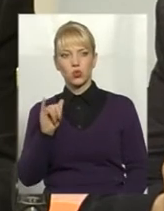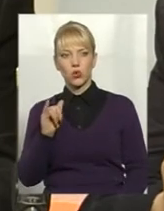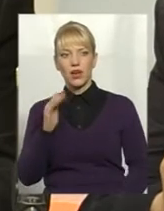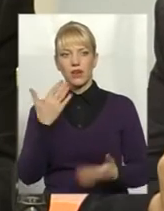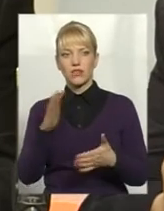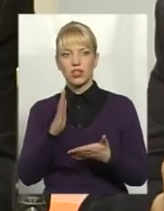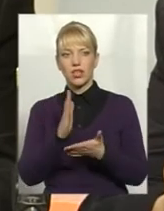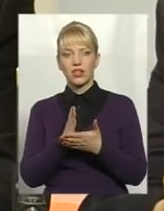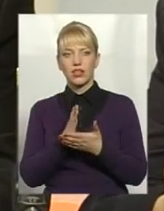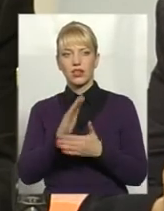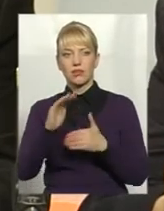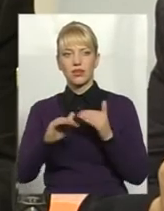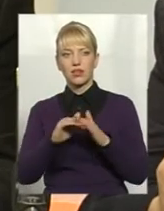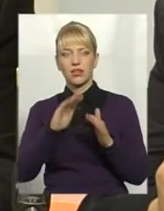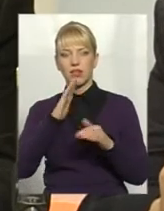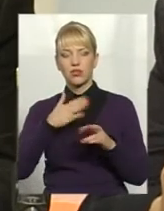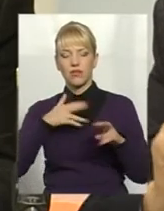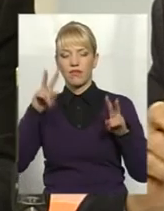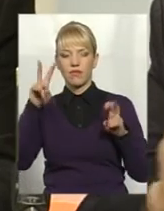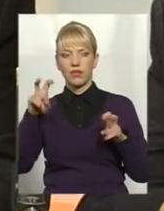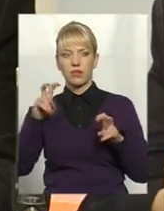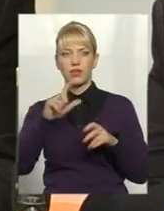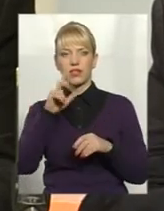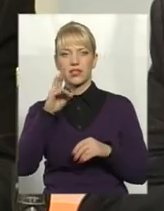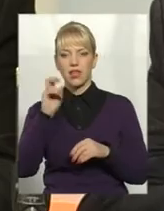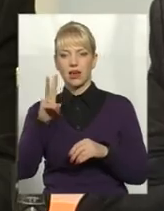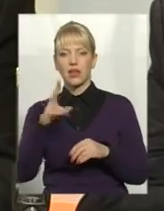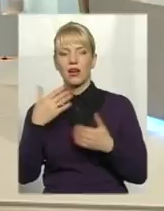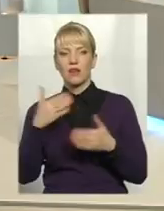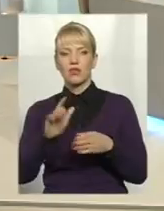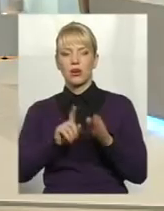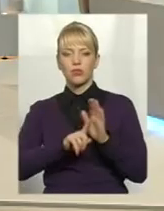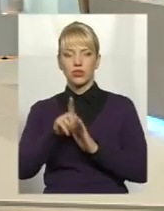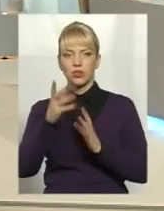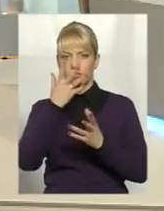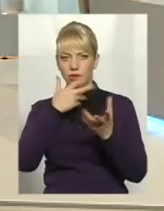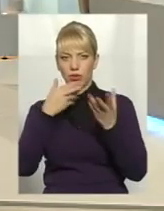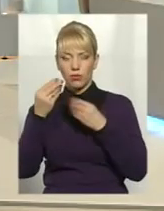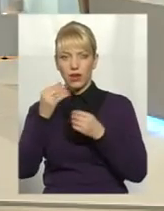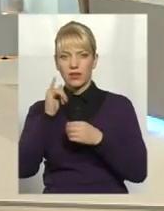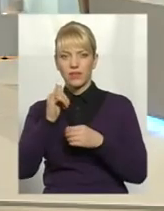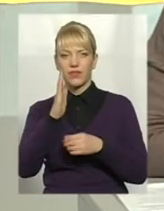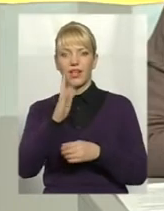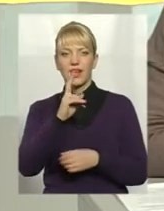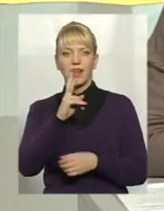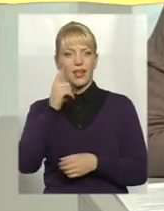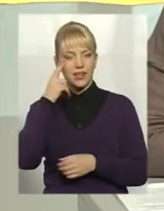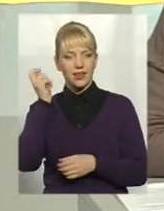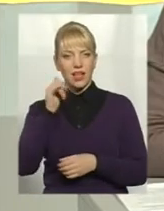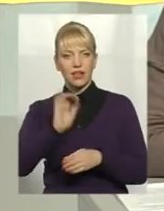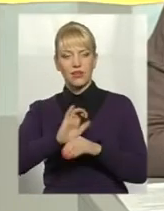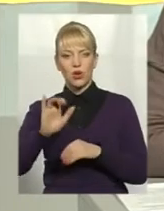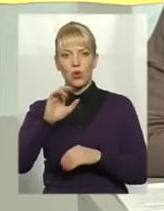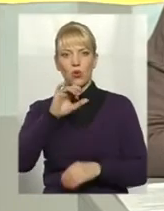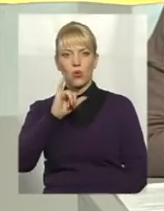під нашим фірмовим знаком підробляти в Китаї, поставляти в Узбекистан. Те саме, в Узбекистану нам